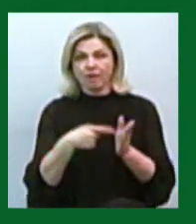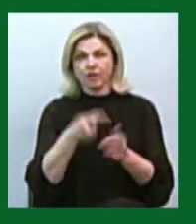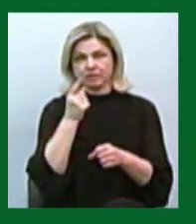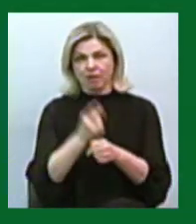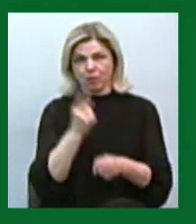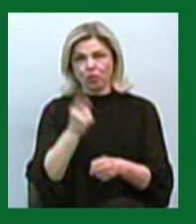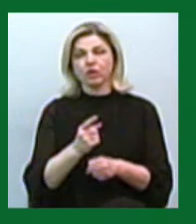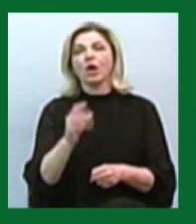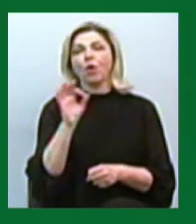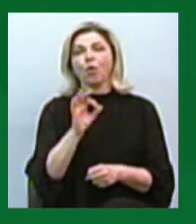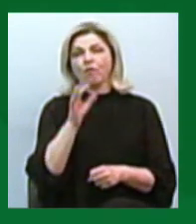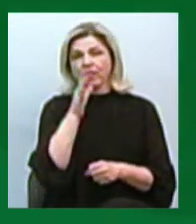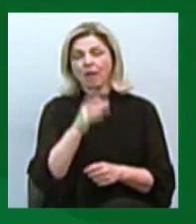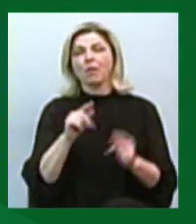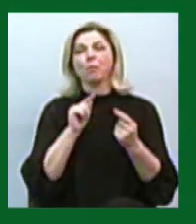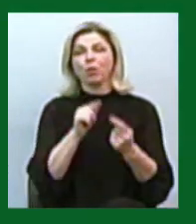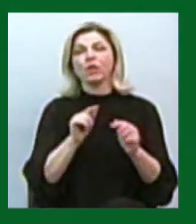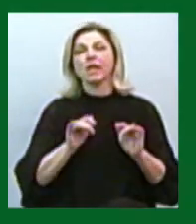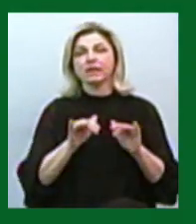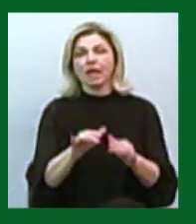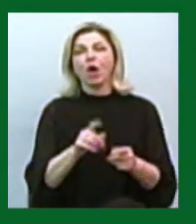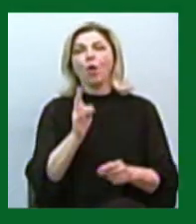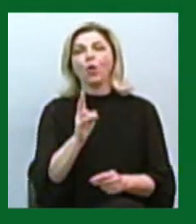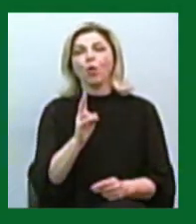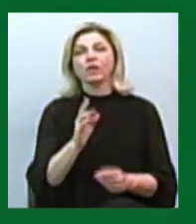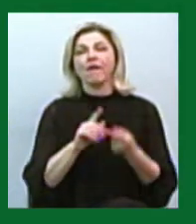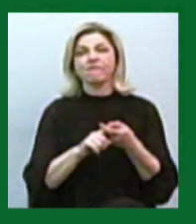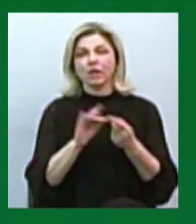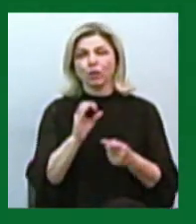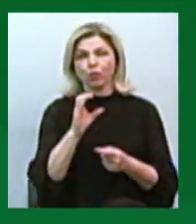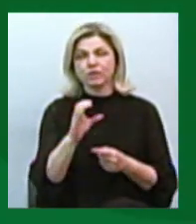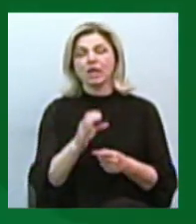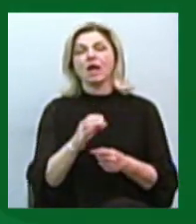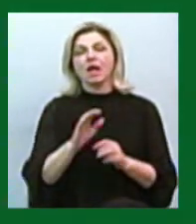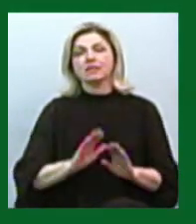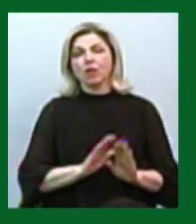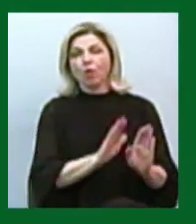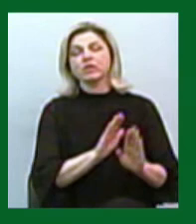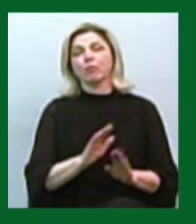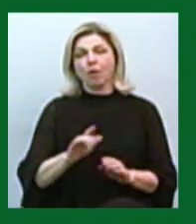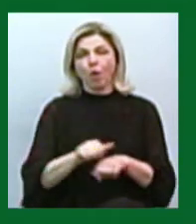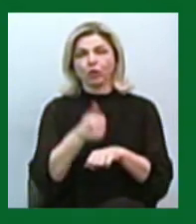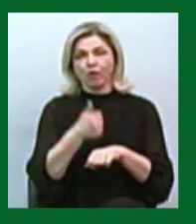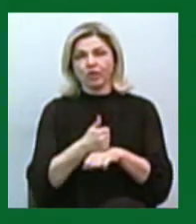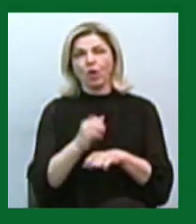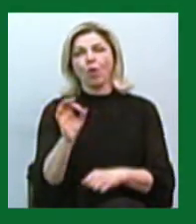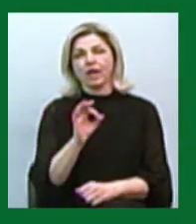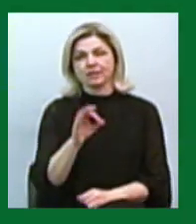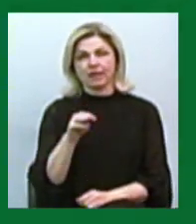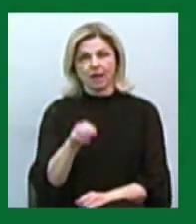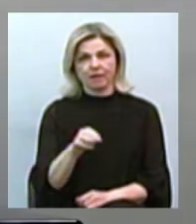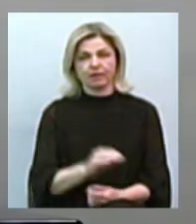брифінгу щодо протидії поширенню коронавірусної інфекції розповів заступник голови облдержадміністрації Олександр Трайтлі.